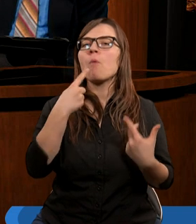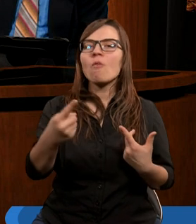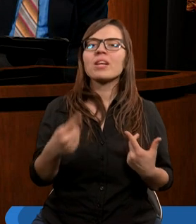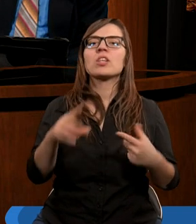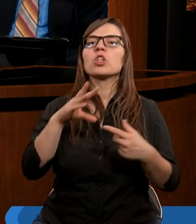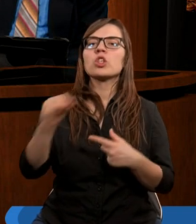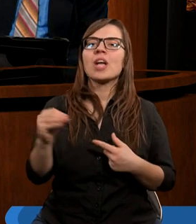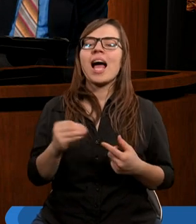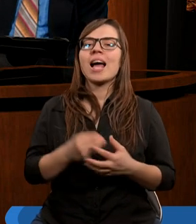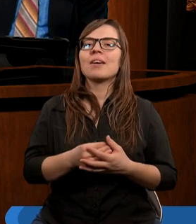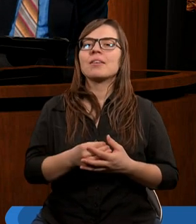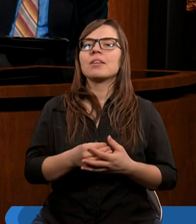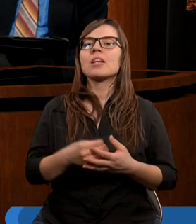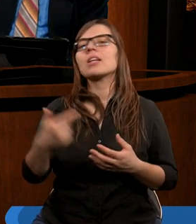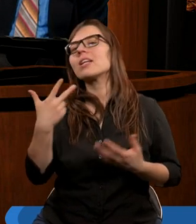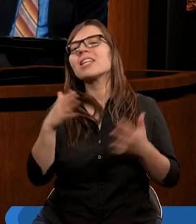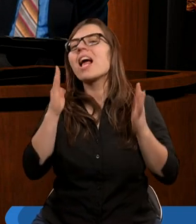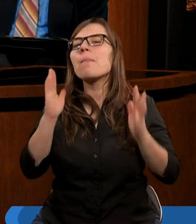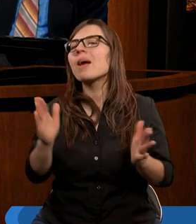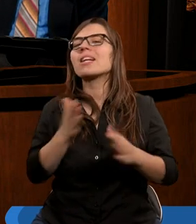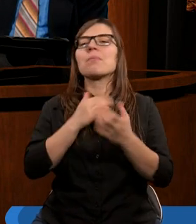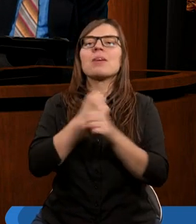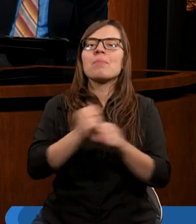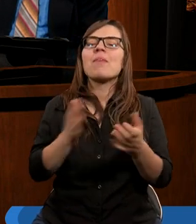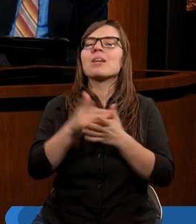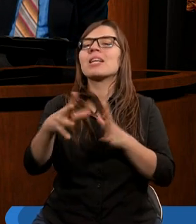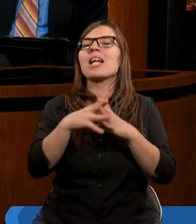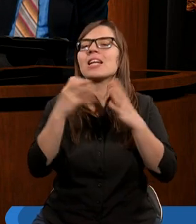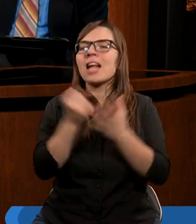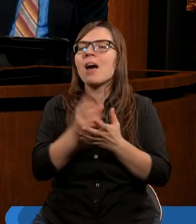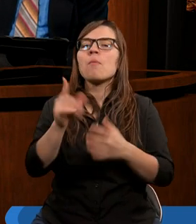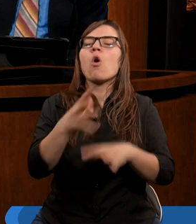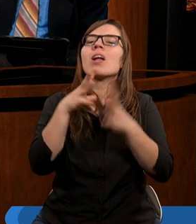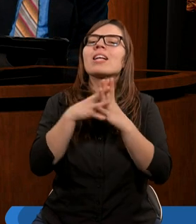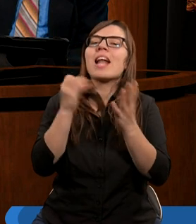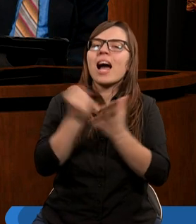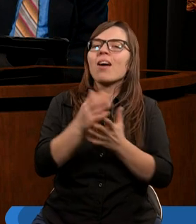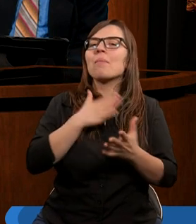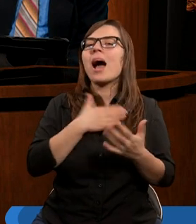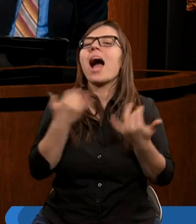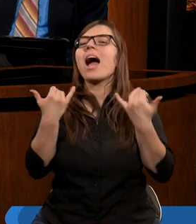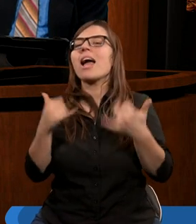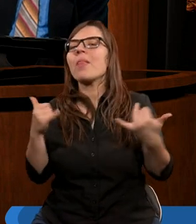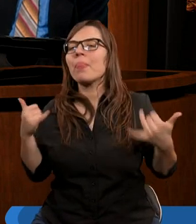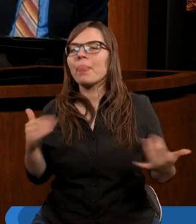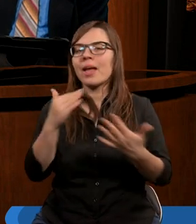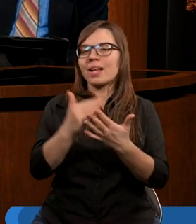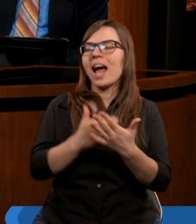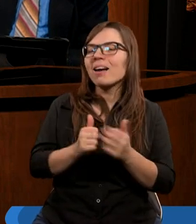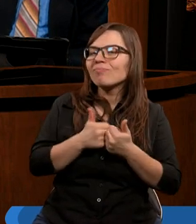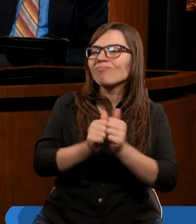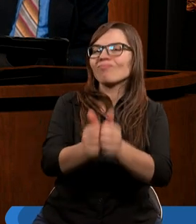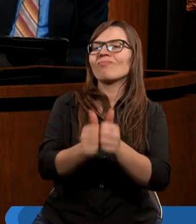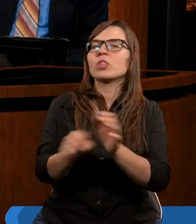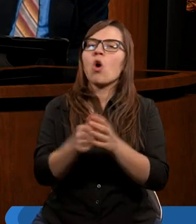że no nie będziemy zbawieni przez ten zakon, bo zakon ma inne zadanie do